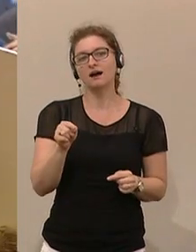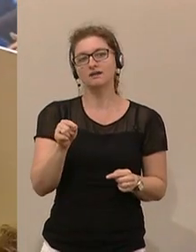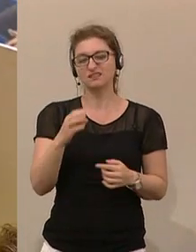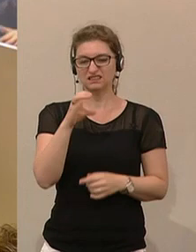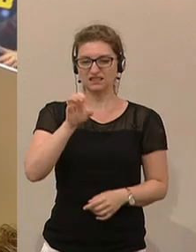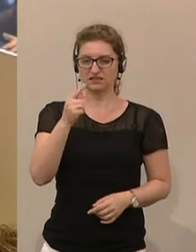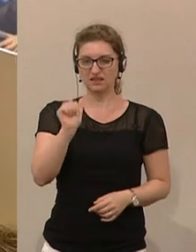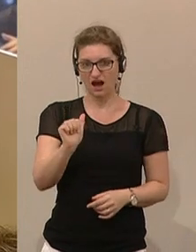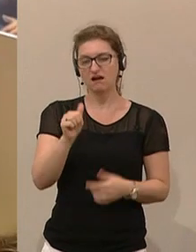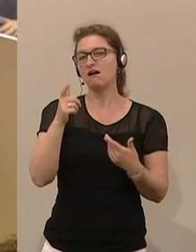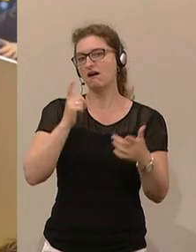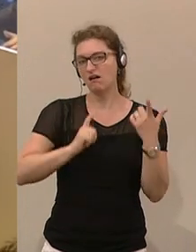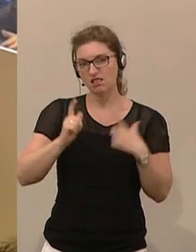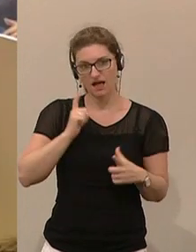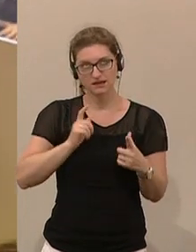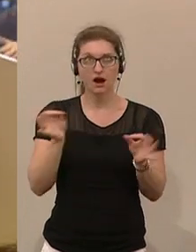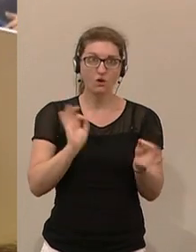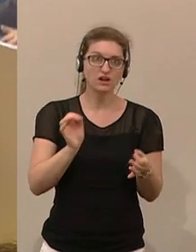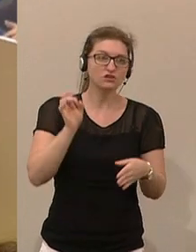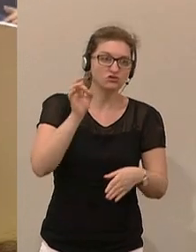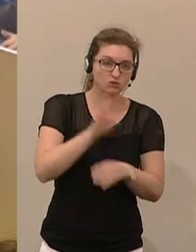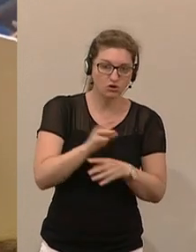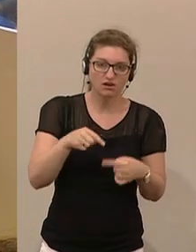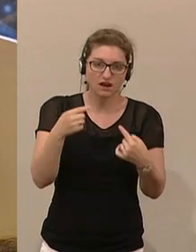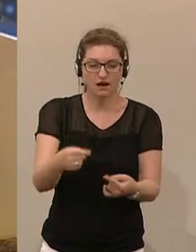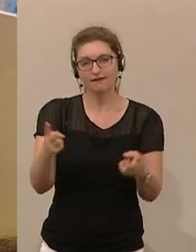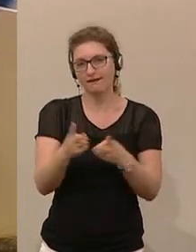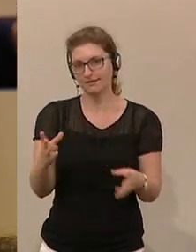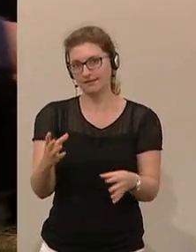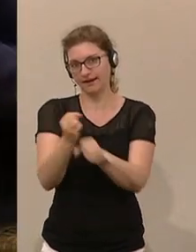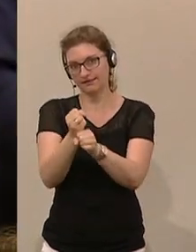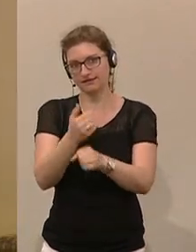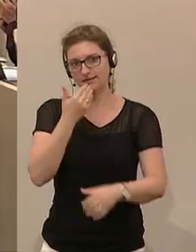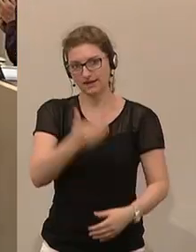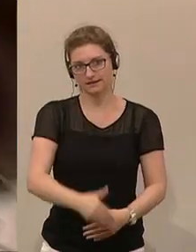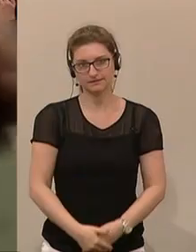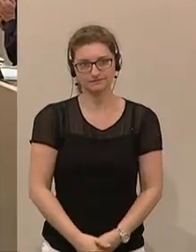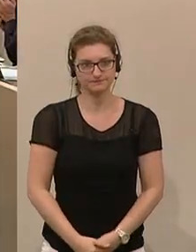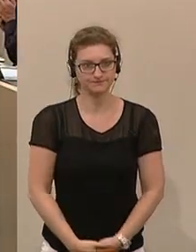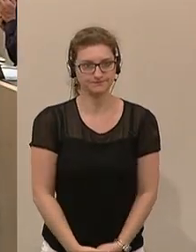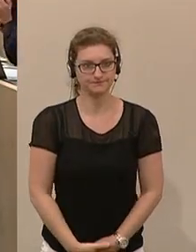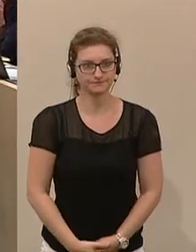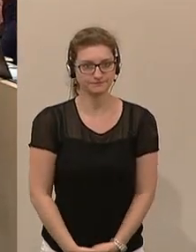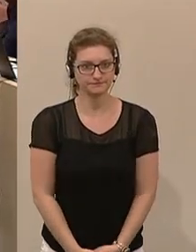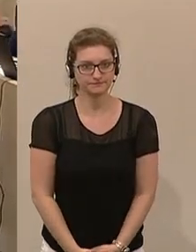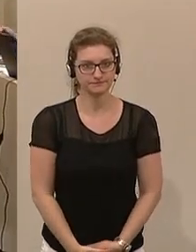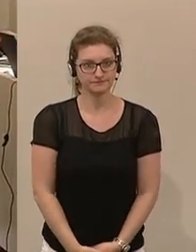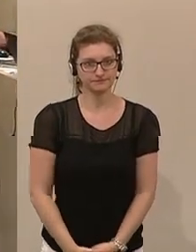CETA leider oder zum Glück nichts mehr zu retten. Dankeschön. Da haben wir wieder sehr viele Präsentation in Ordnung.